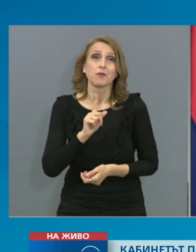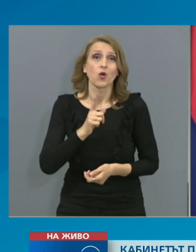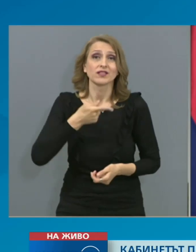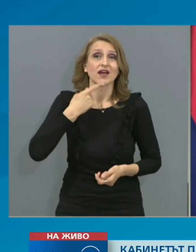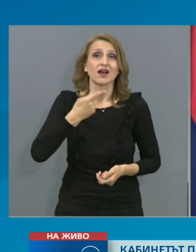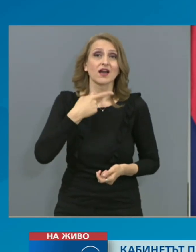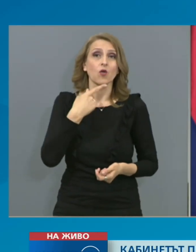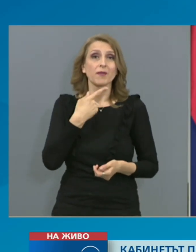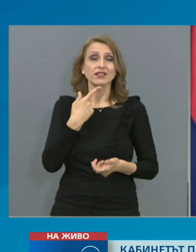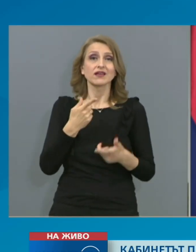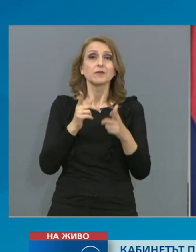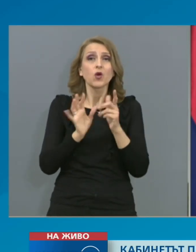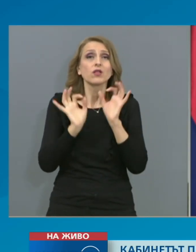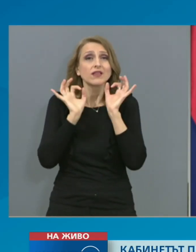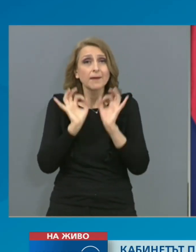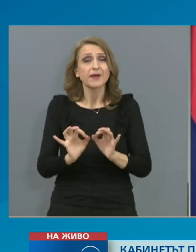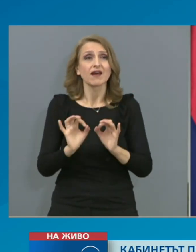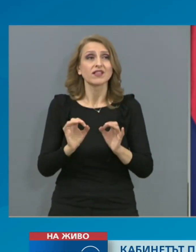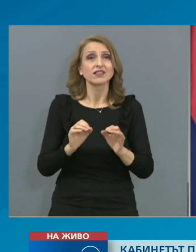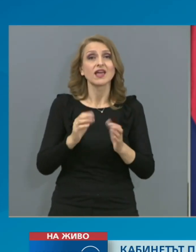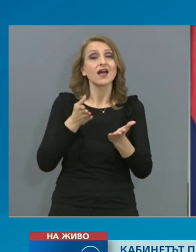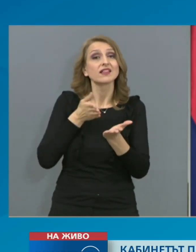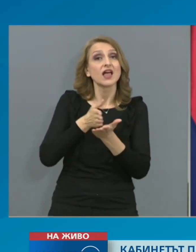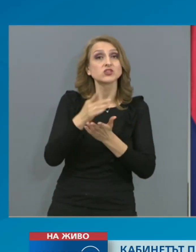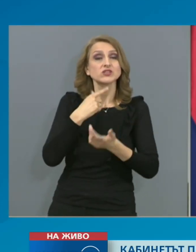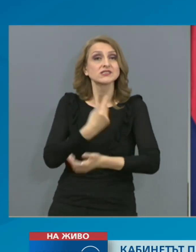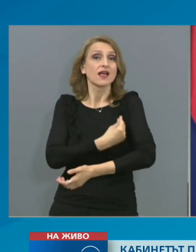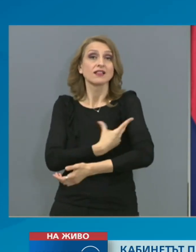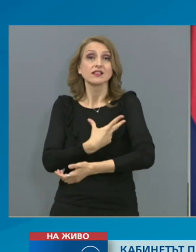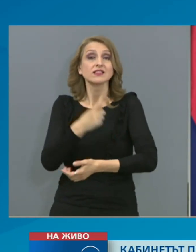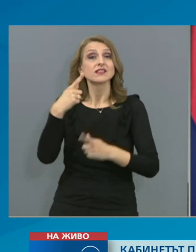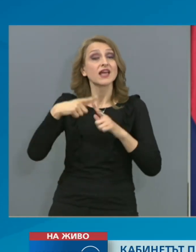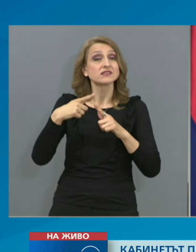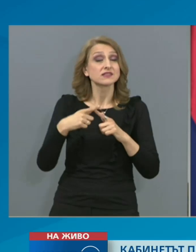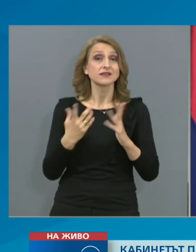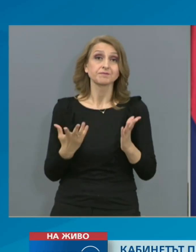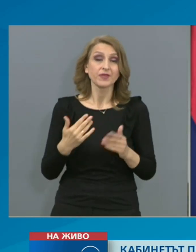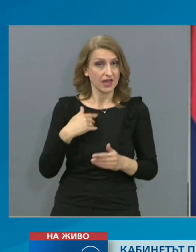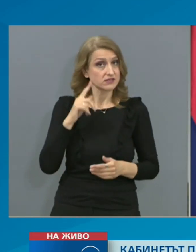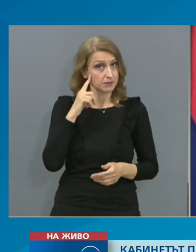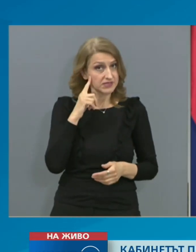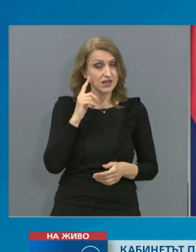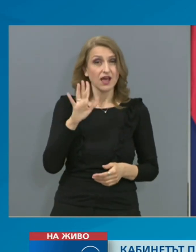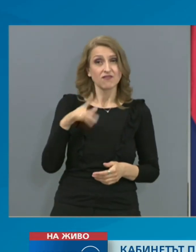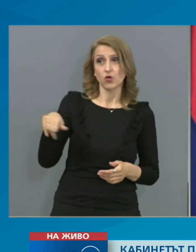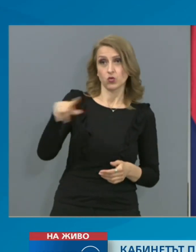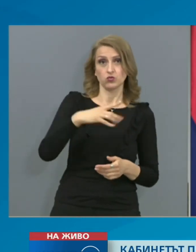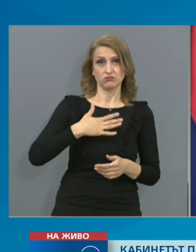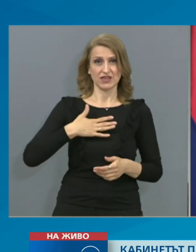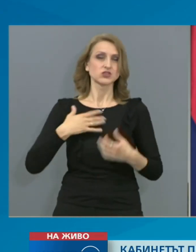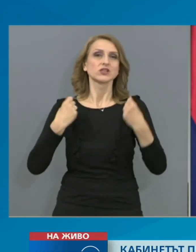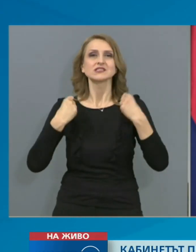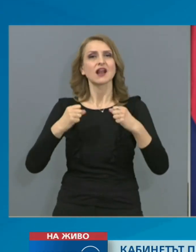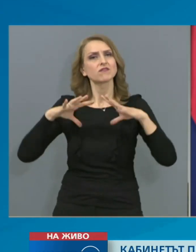-правилния алгоритъм за тестване. Смятам, че това, което нашите здравни власти и в момента